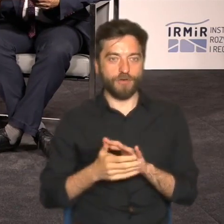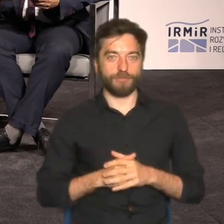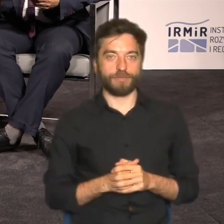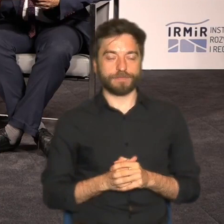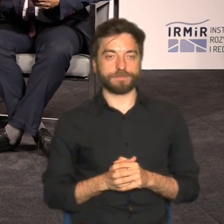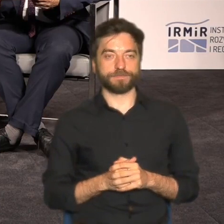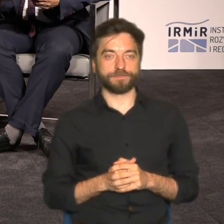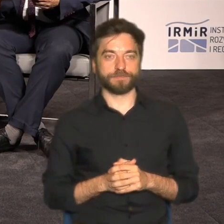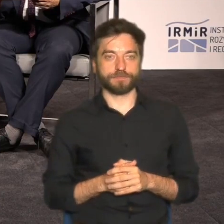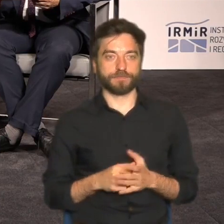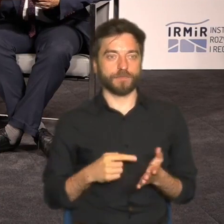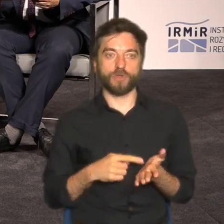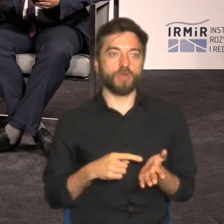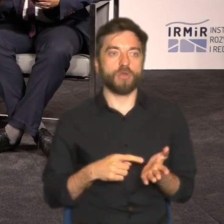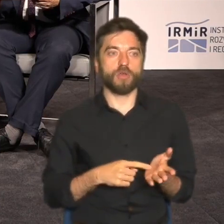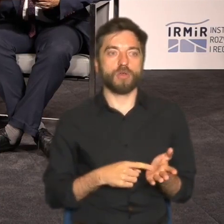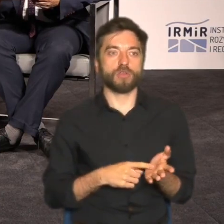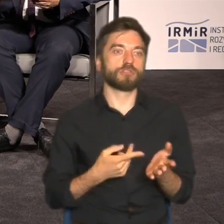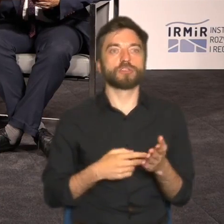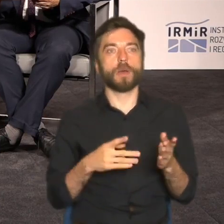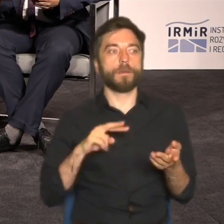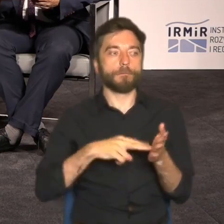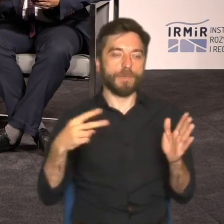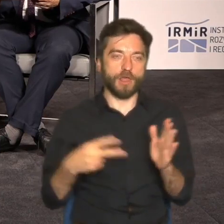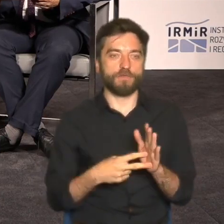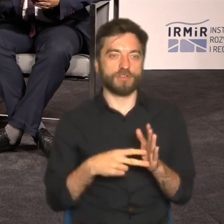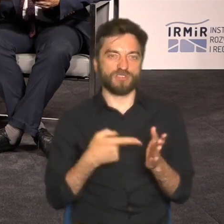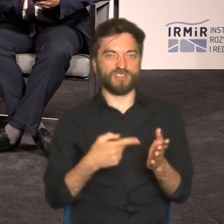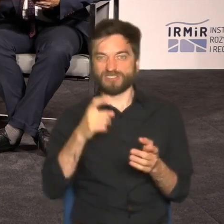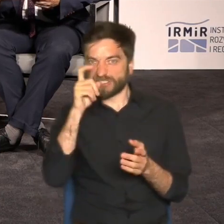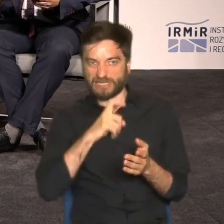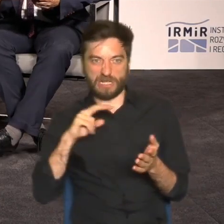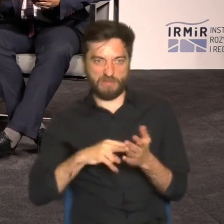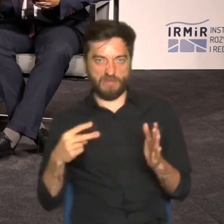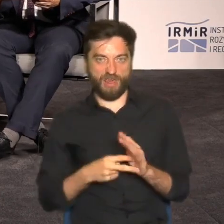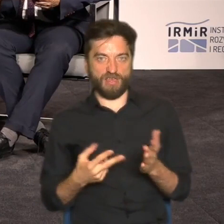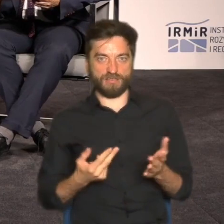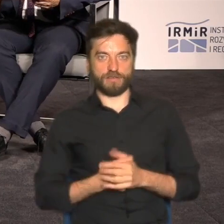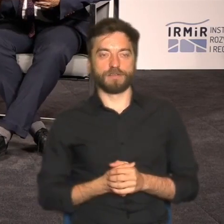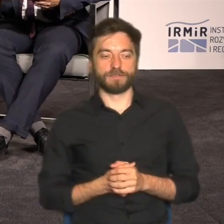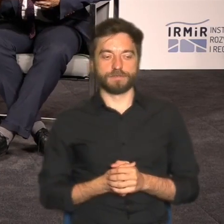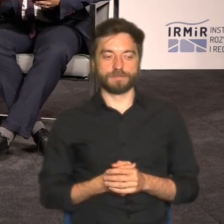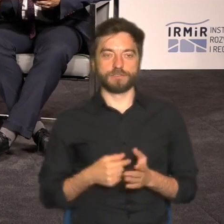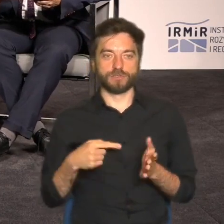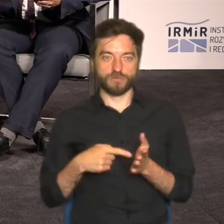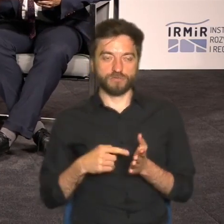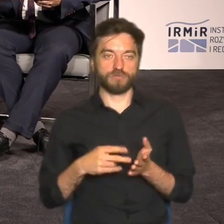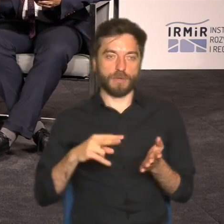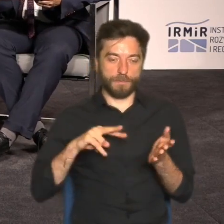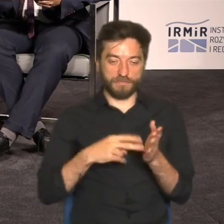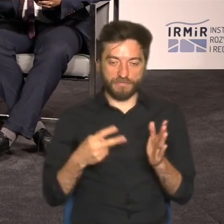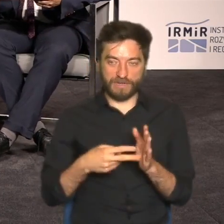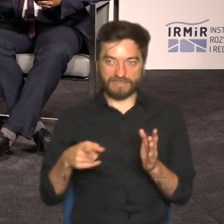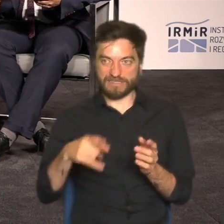bo nie powinno być tak, żeby coś, co zostało zaplanowane, było źle zaplanowane. Jeszcze można sobie wyobrazić, że są jakieś źle zaplanowane tereny,